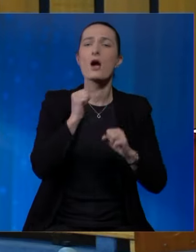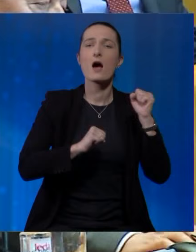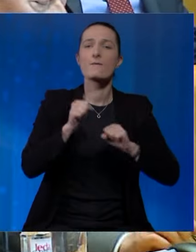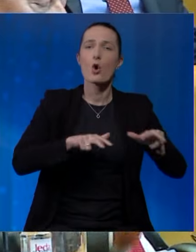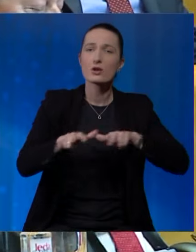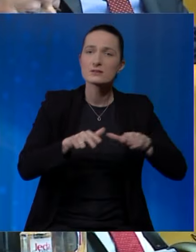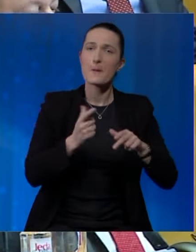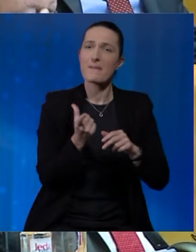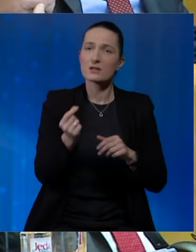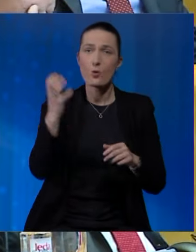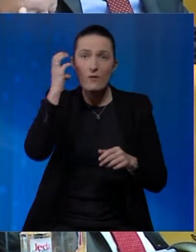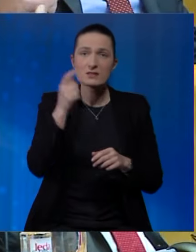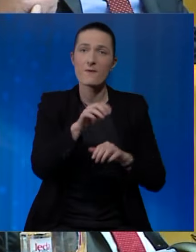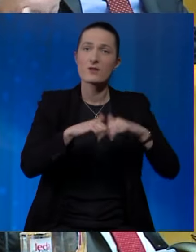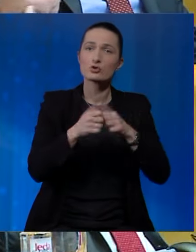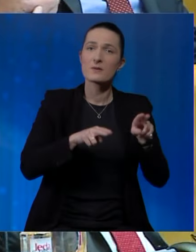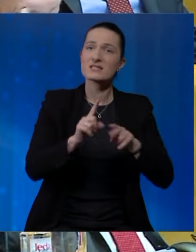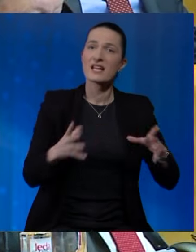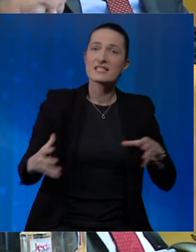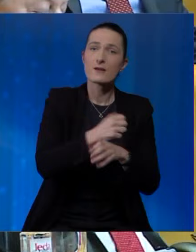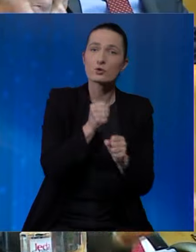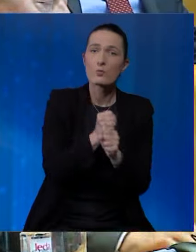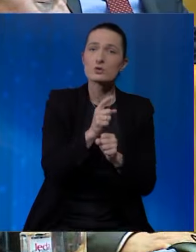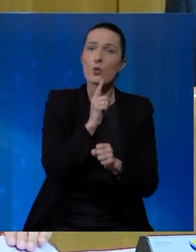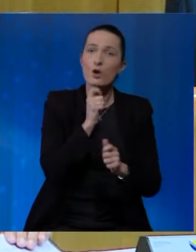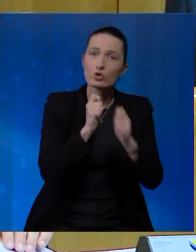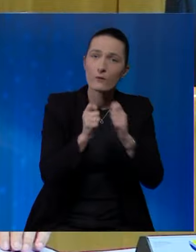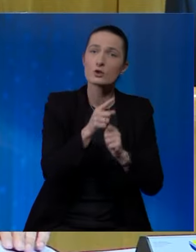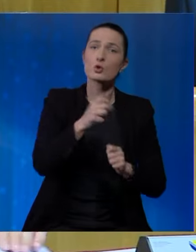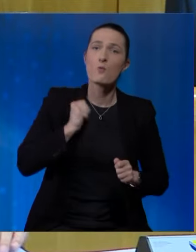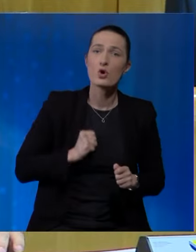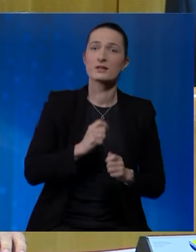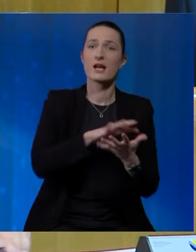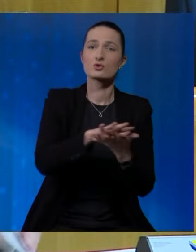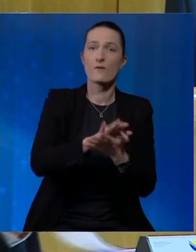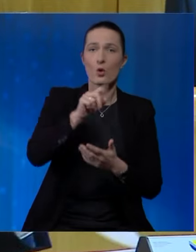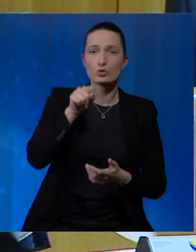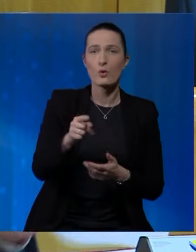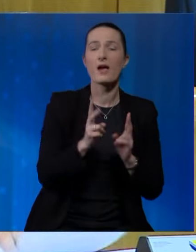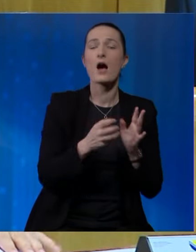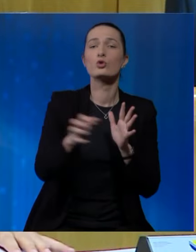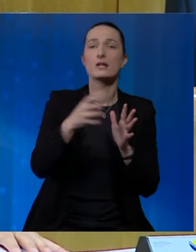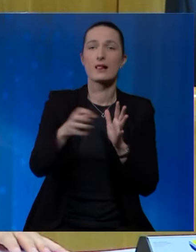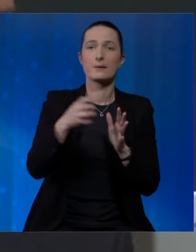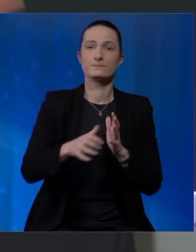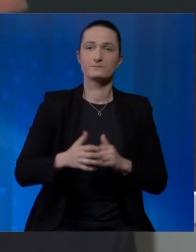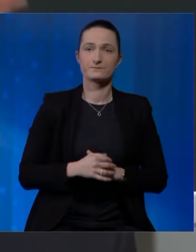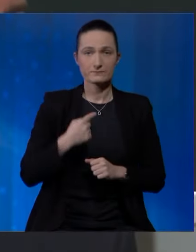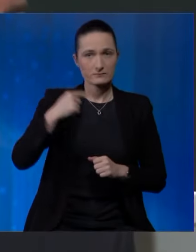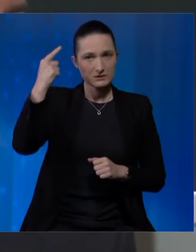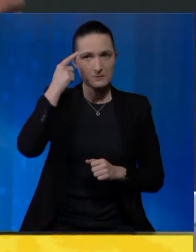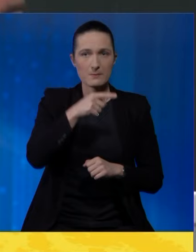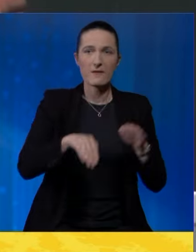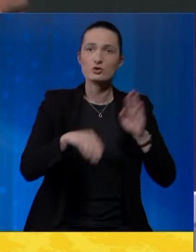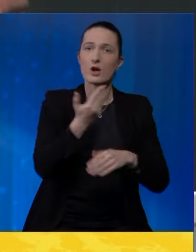vlasti, a viječe ministara nije završilo posao koji je dogovoren i da će morati da razgovaraju o tome kako dalje. Ja bih za